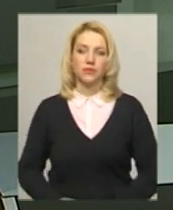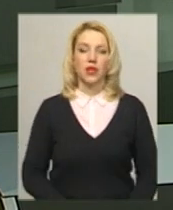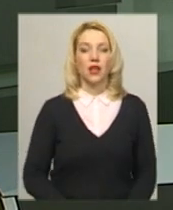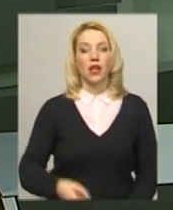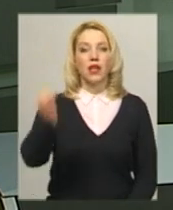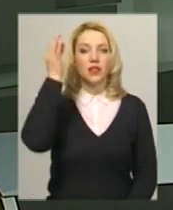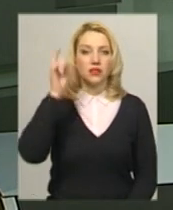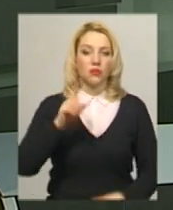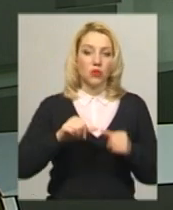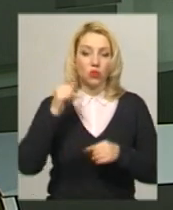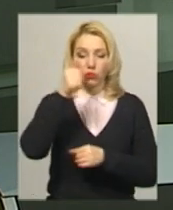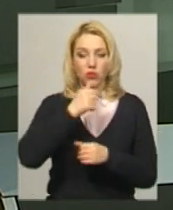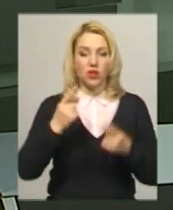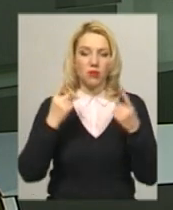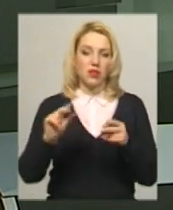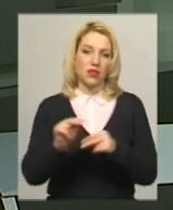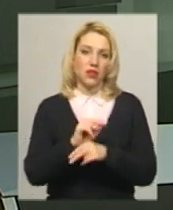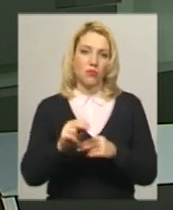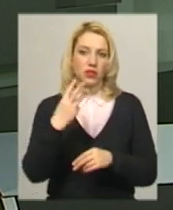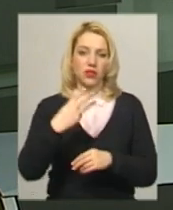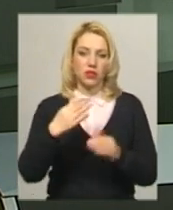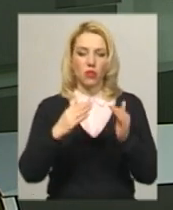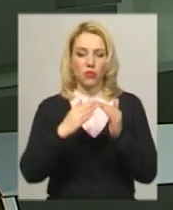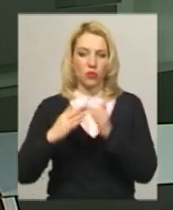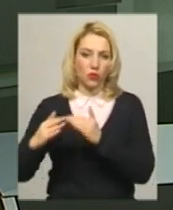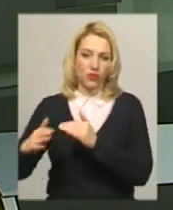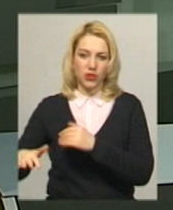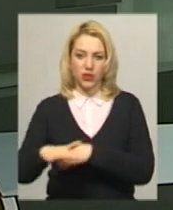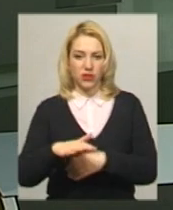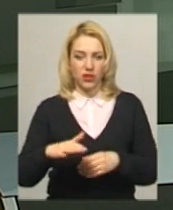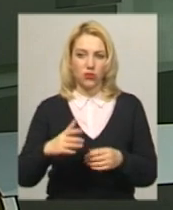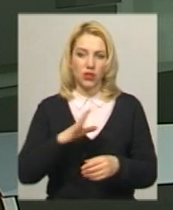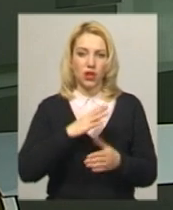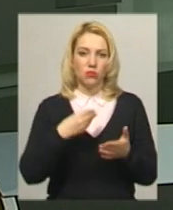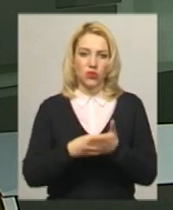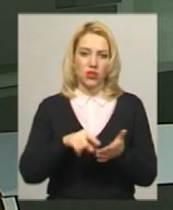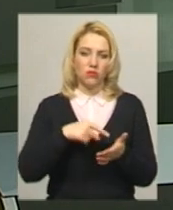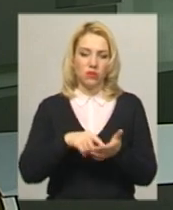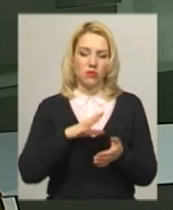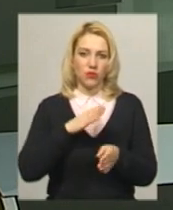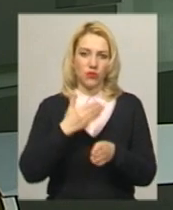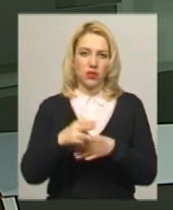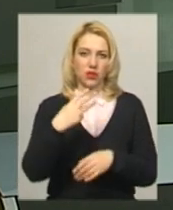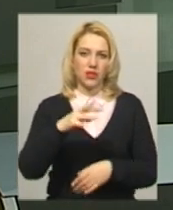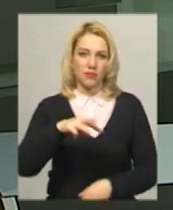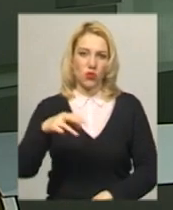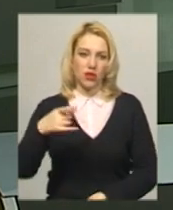Нагадаю, минулого року на капітальний ремонт 30 прибудинкових територій з бюджету міста взяли 30 млн грн.